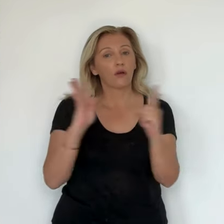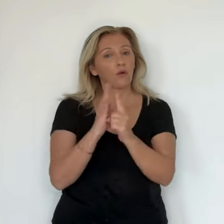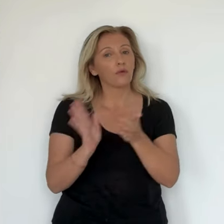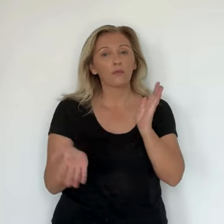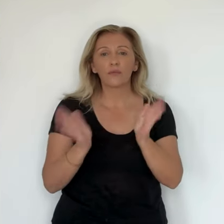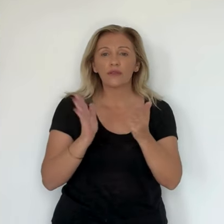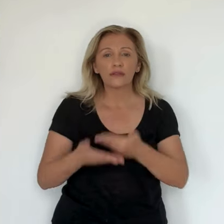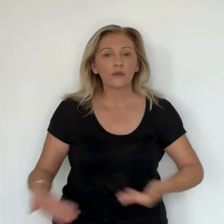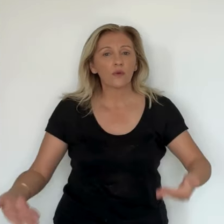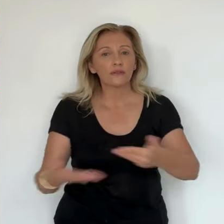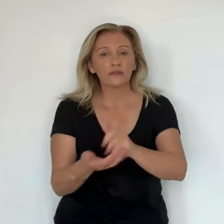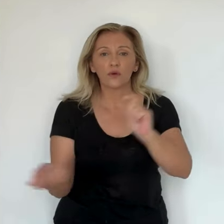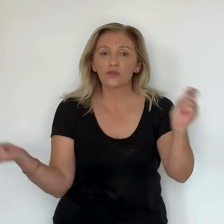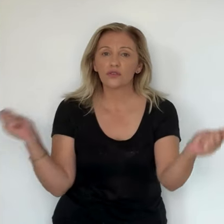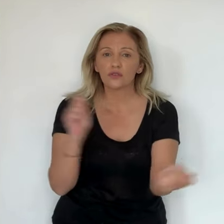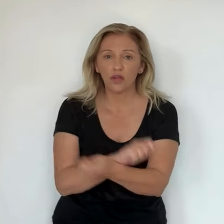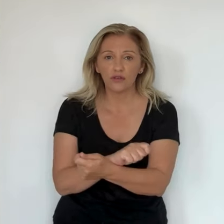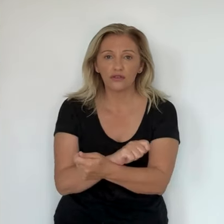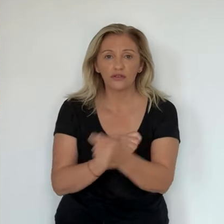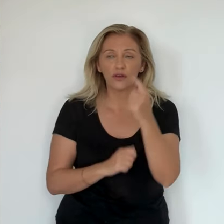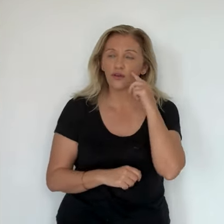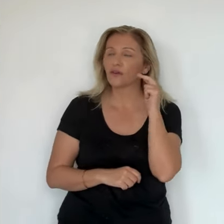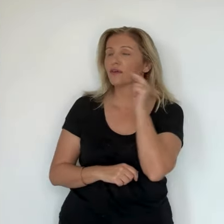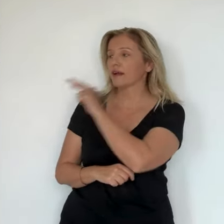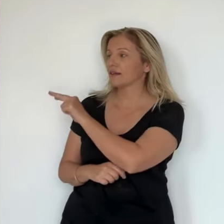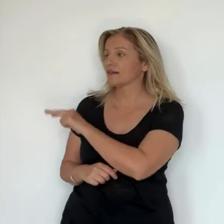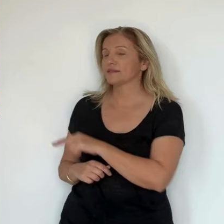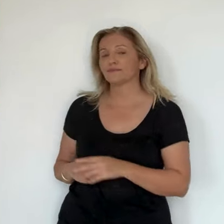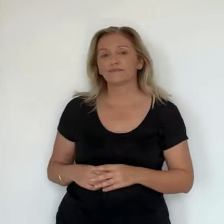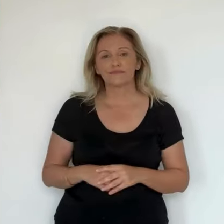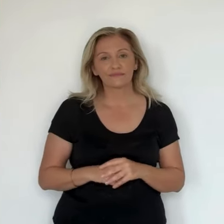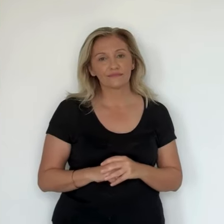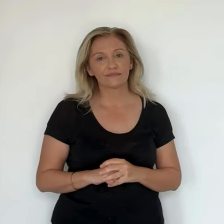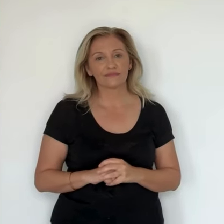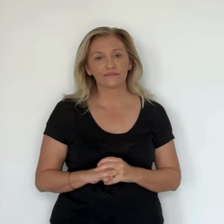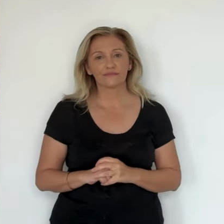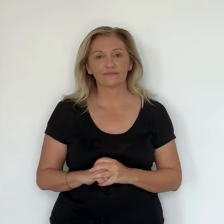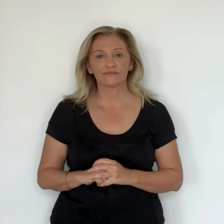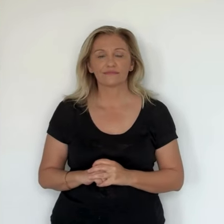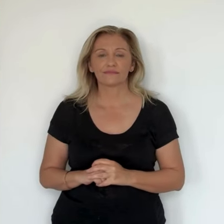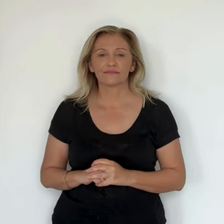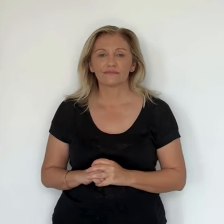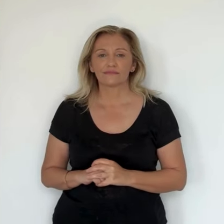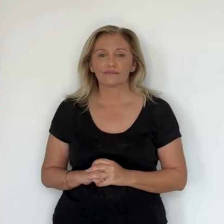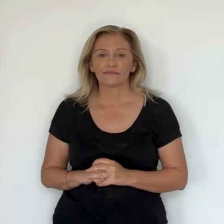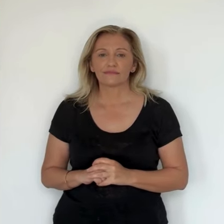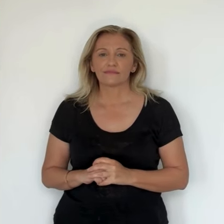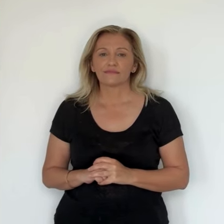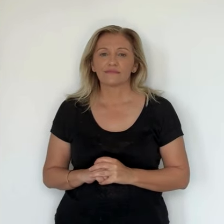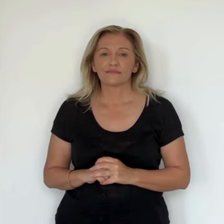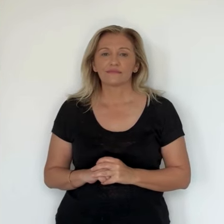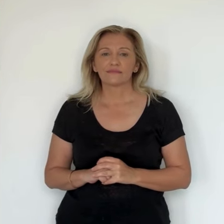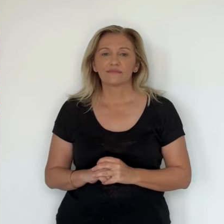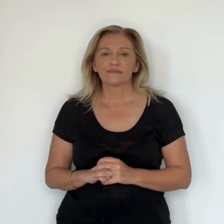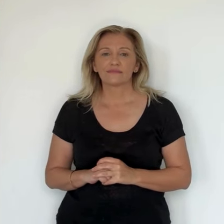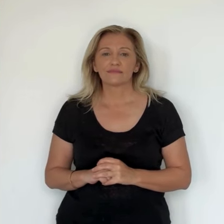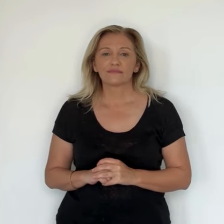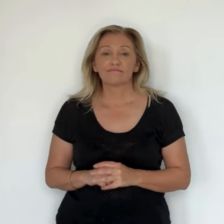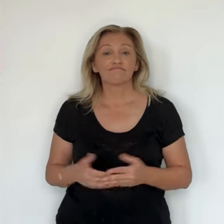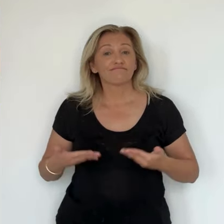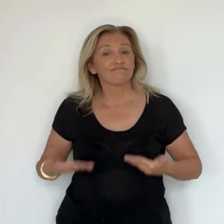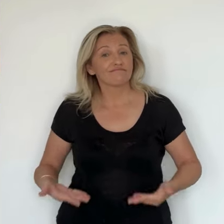Simeone pourrait avoir, cela dit, quelque peu bougé les lignes. Les précisions de Marc-Antoine Reynucci, Marion Fiamme et nos équipes.